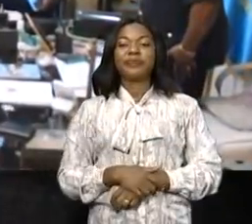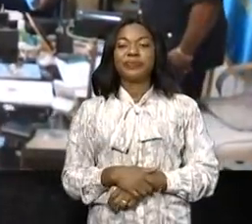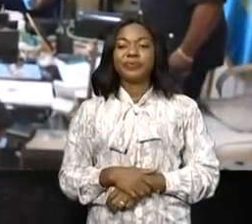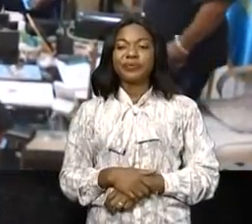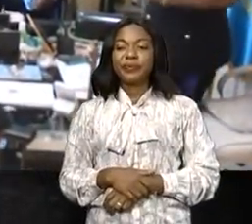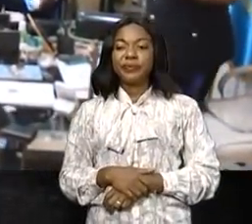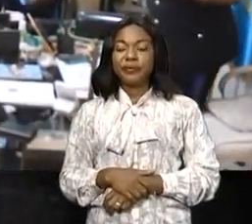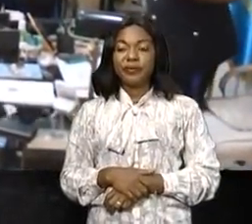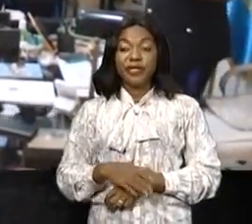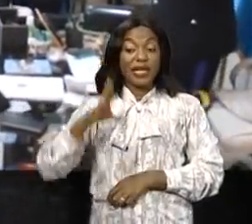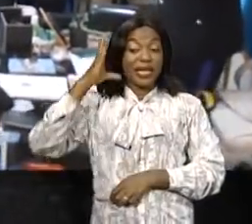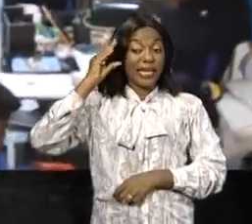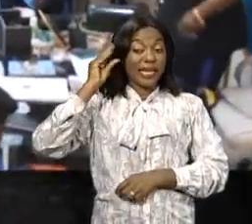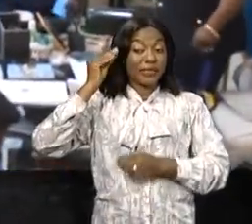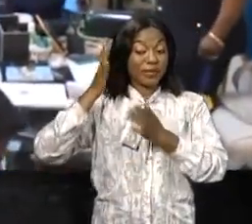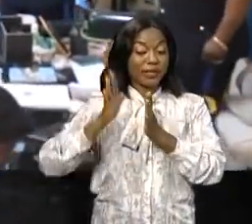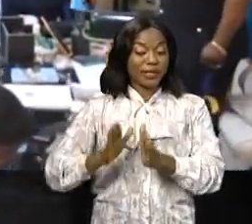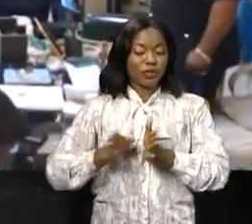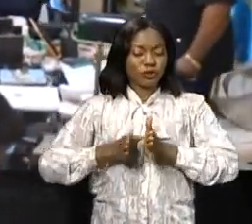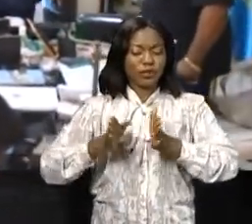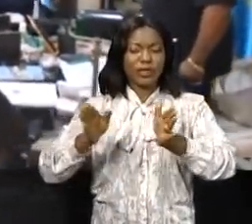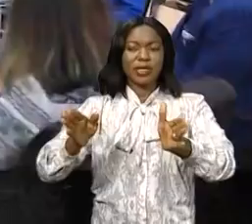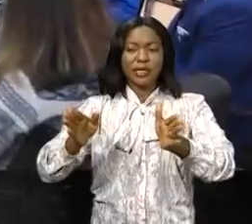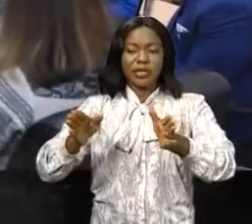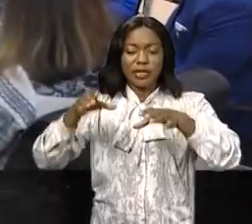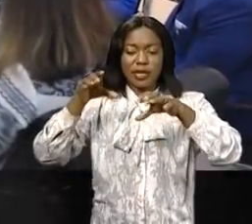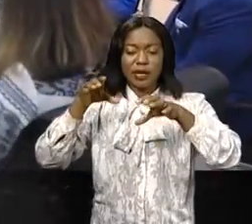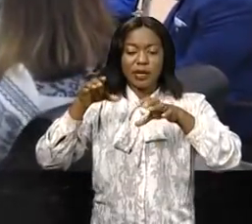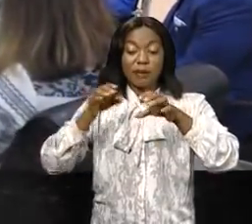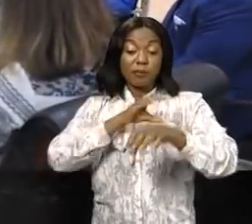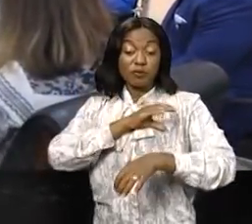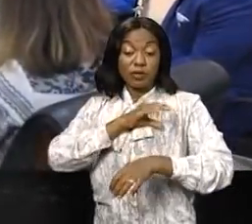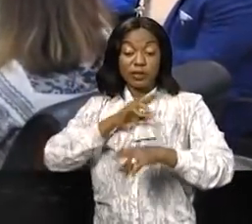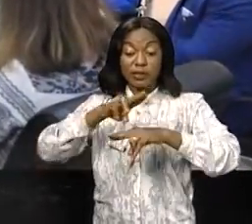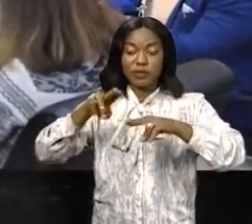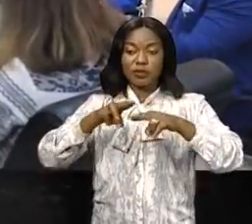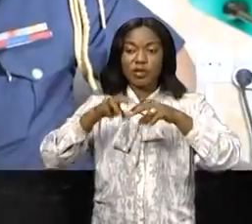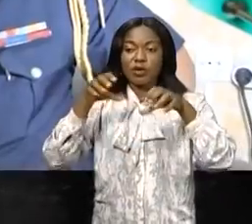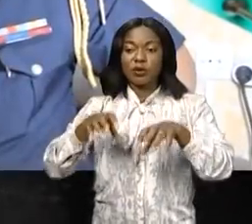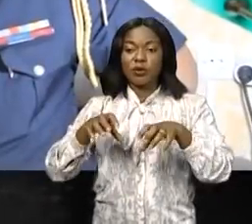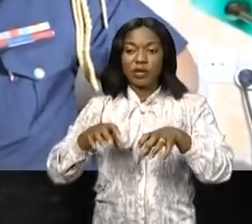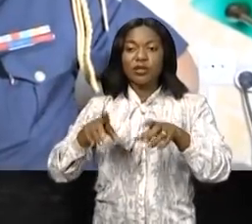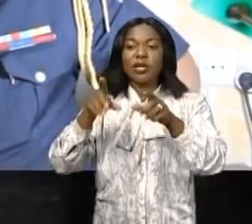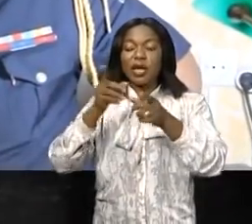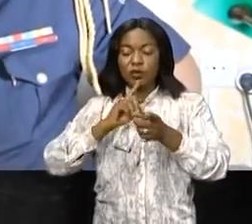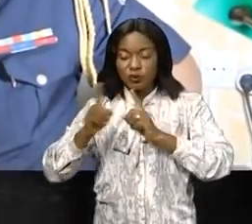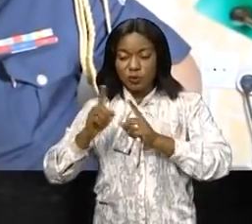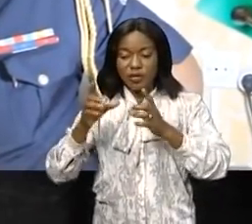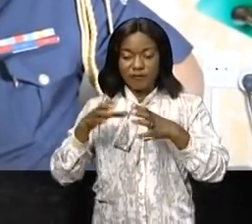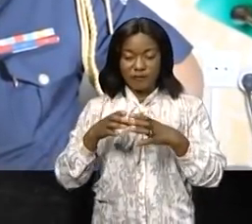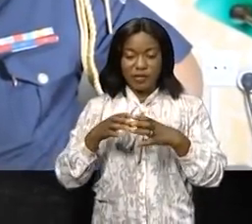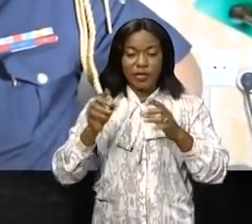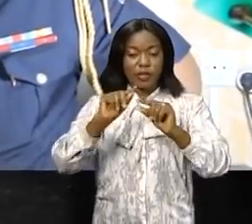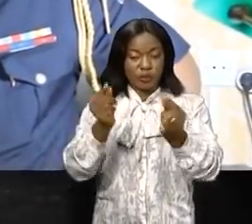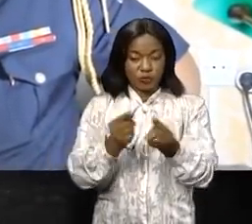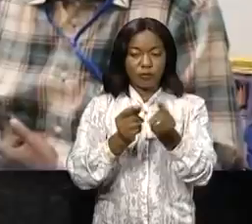L'inspecteur général de la police nationale congolaise le commissaire divisionnaire Raus Chalwe s'est entretenu avec une